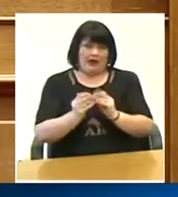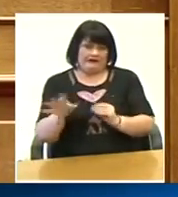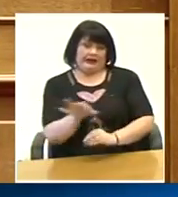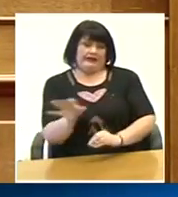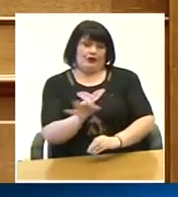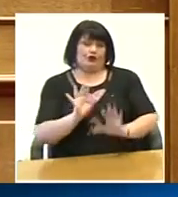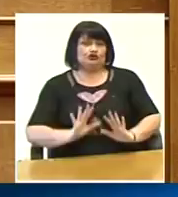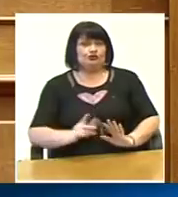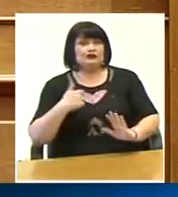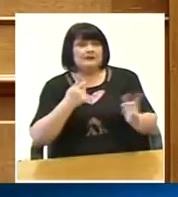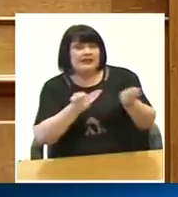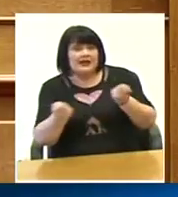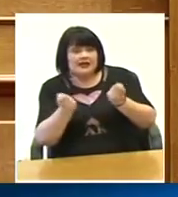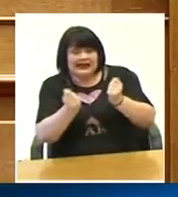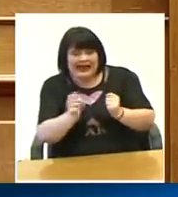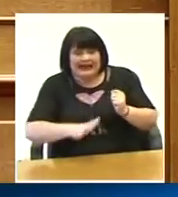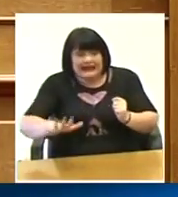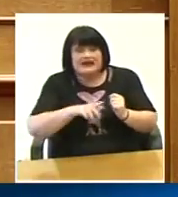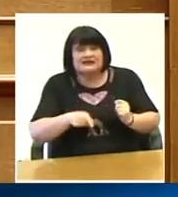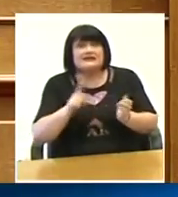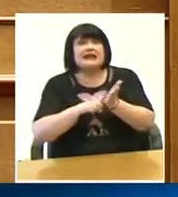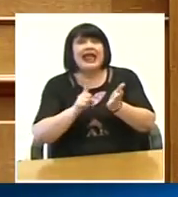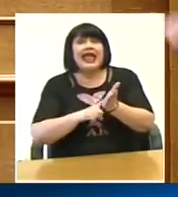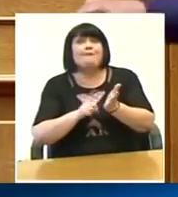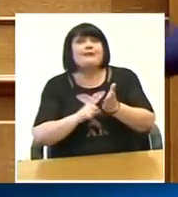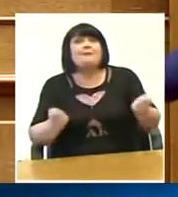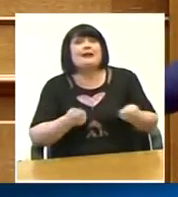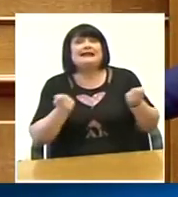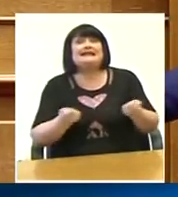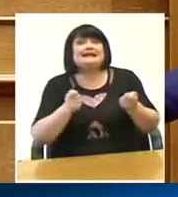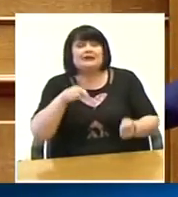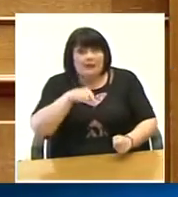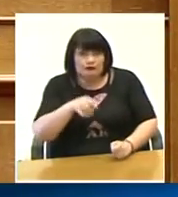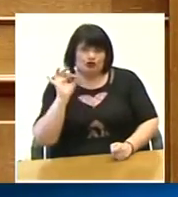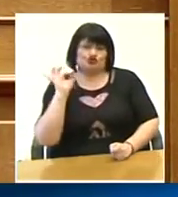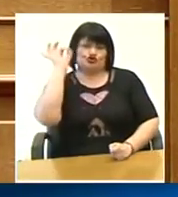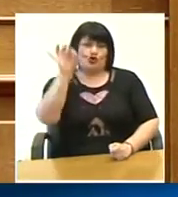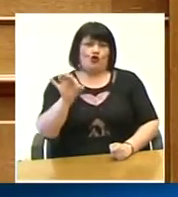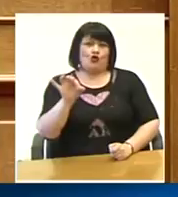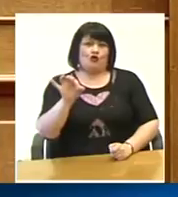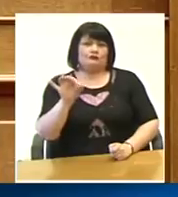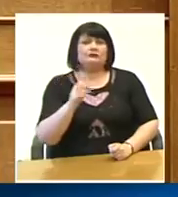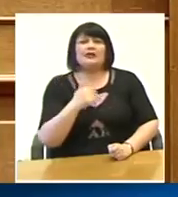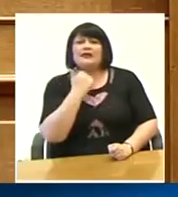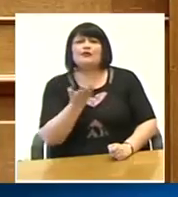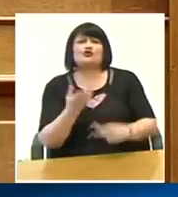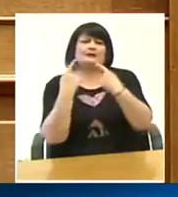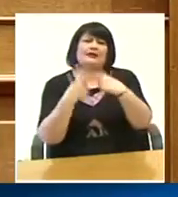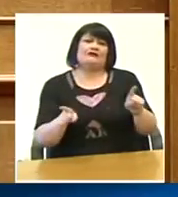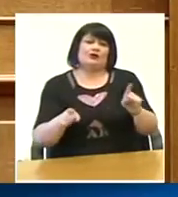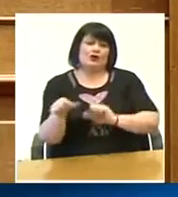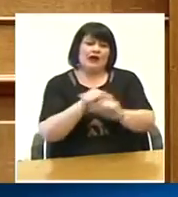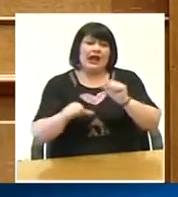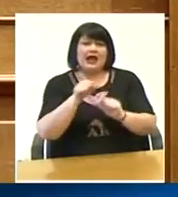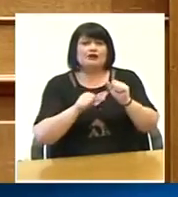διαχειριστήκαμε μια κατάσταση στην οποία έπρεπε να παίξουμε με αυτό το σκοπό γιατί δεν μπορούσαμε να αλλάξουμε τους